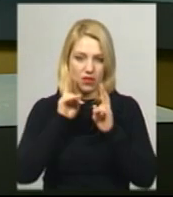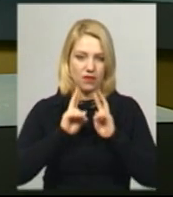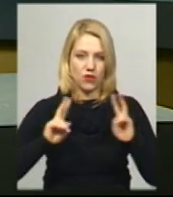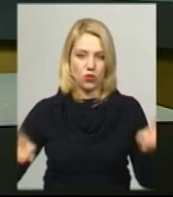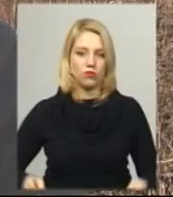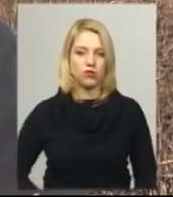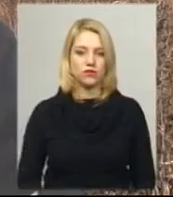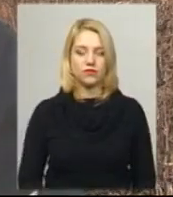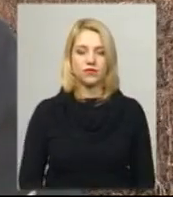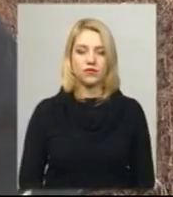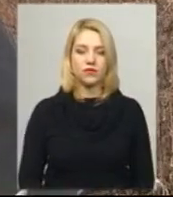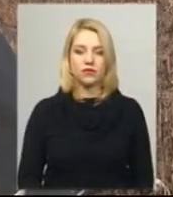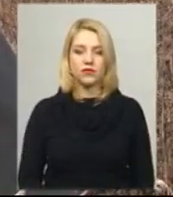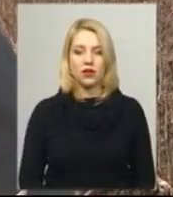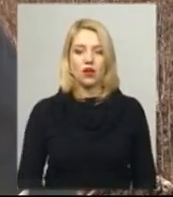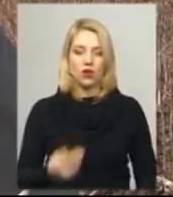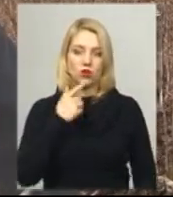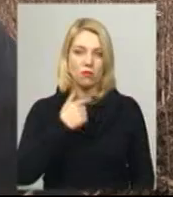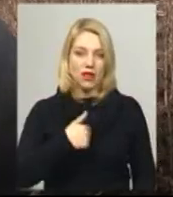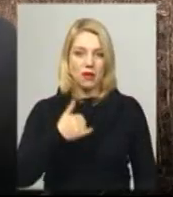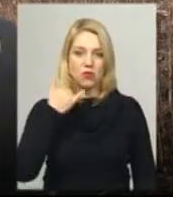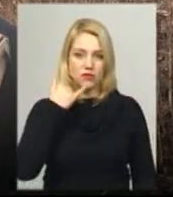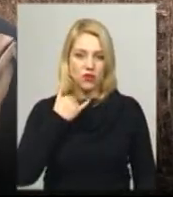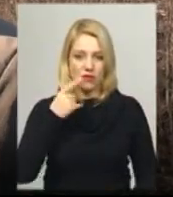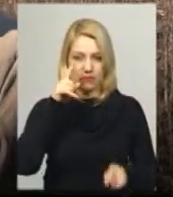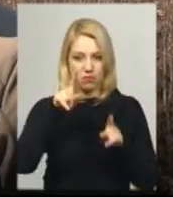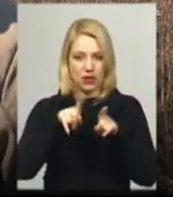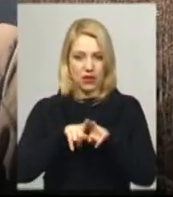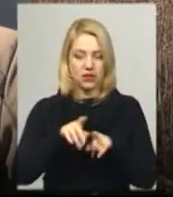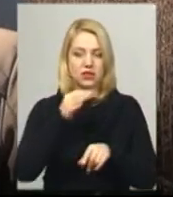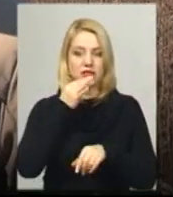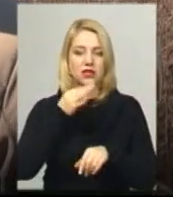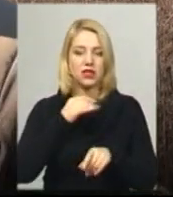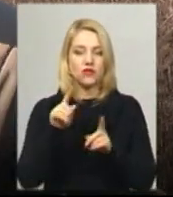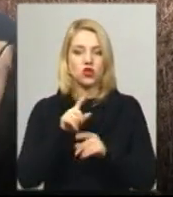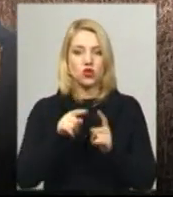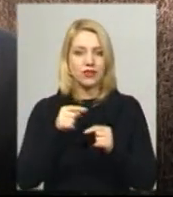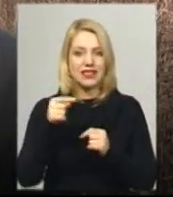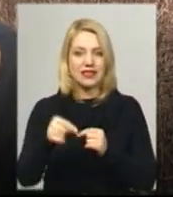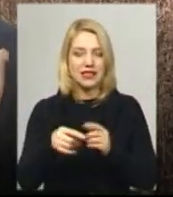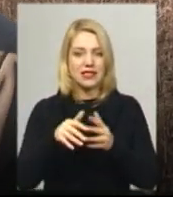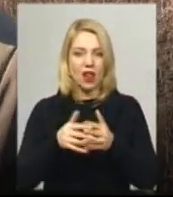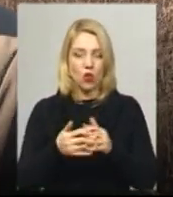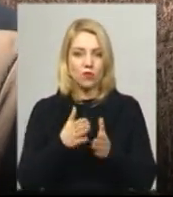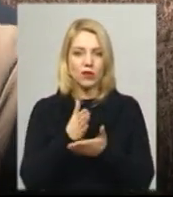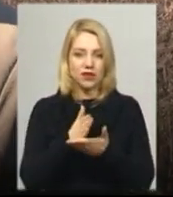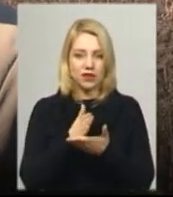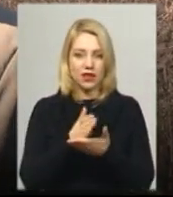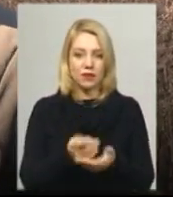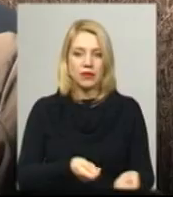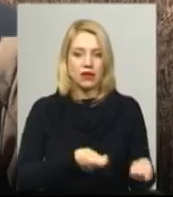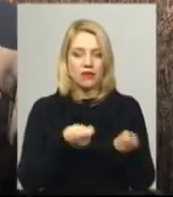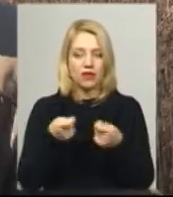До мене подзвонив брат і сказав, що за селом є вивезена